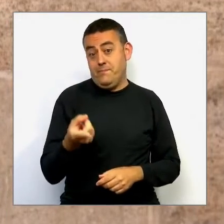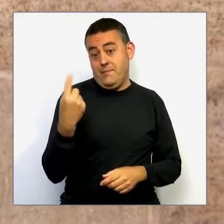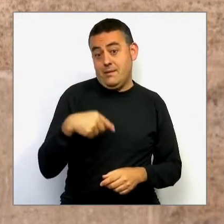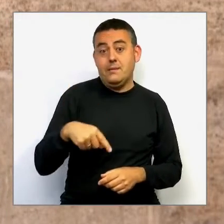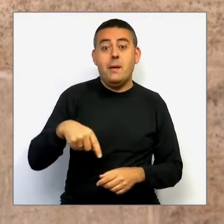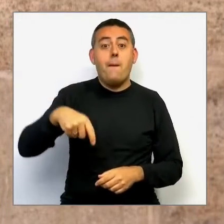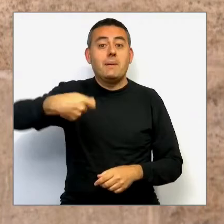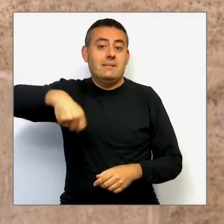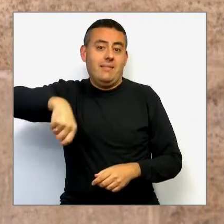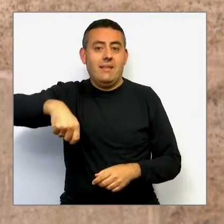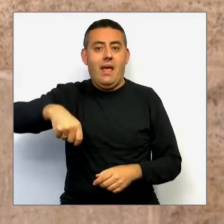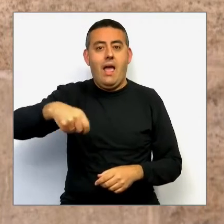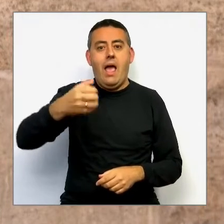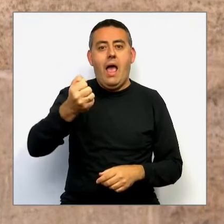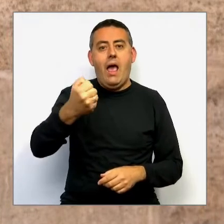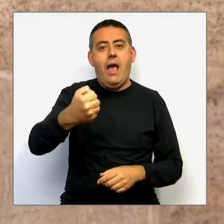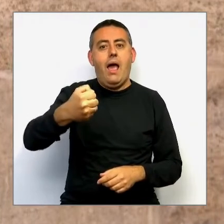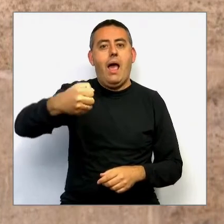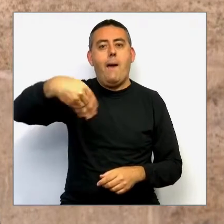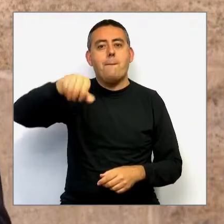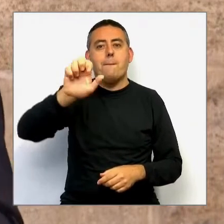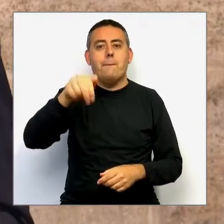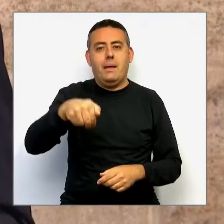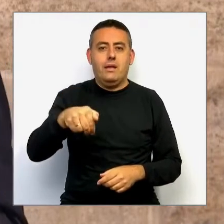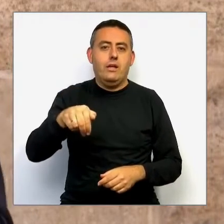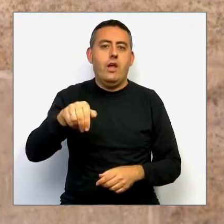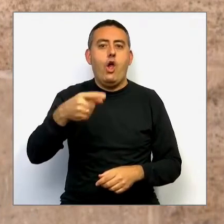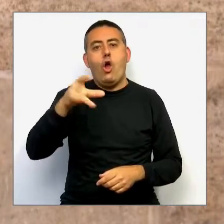espai garantit de mobilitat a Europa.